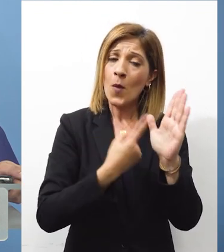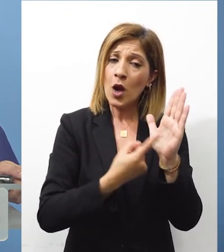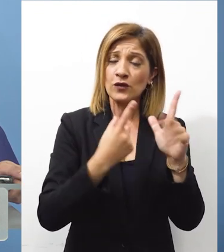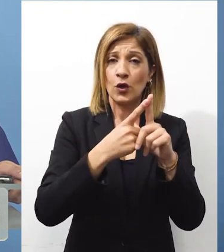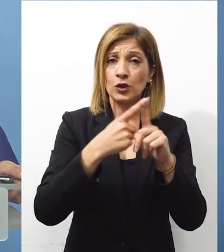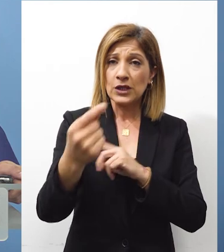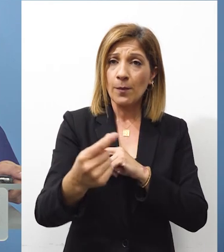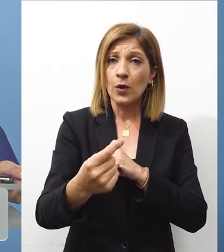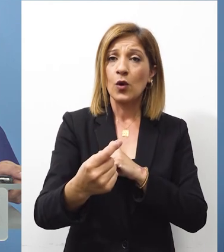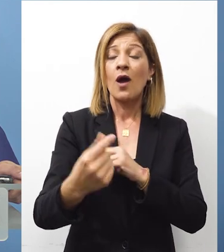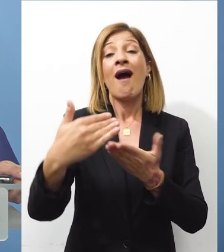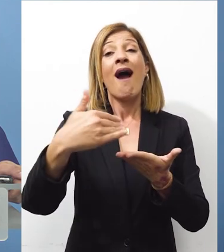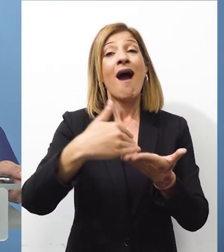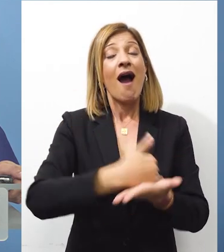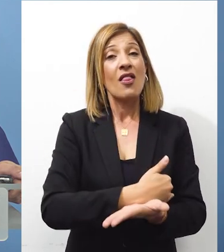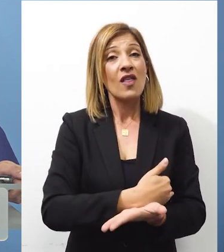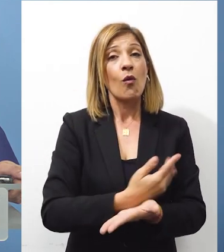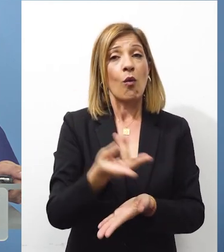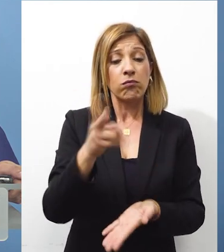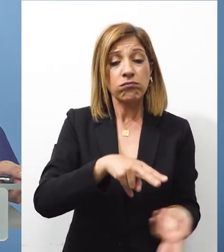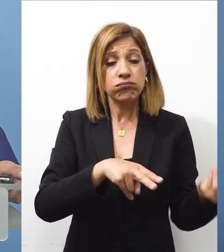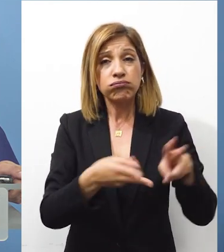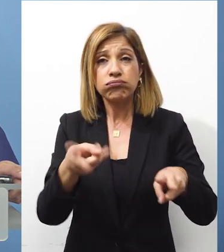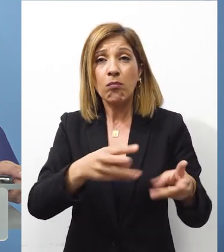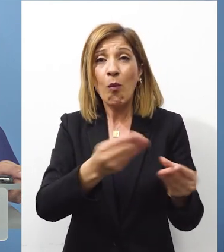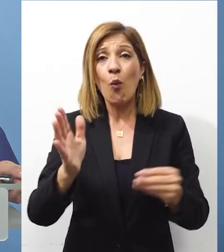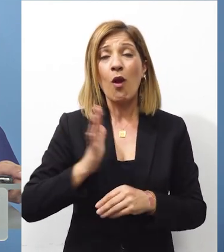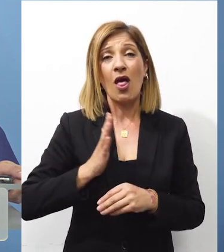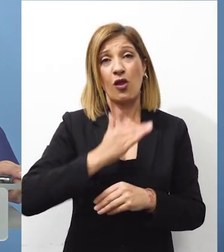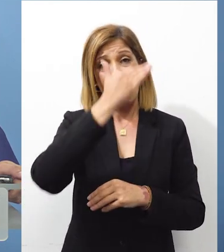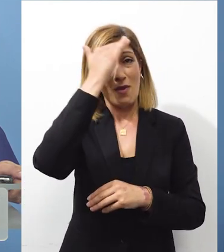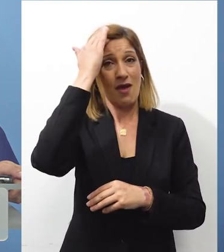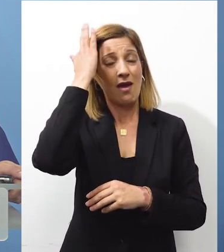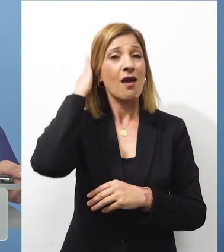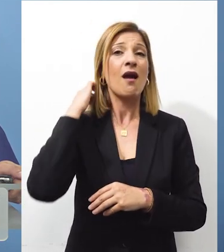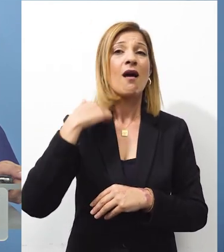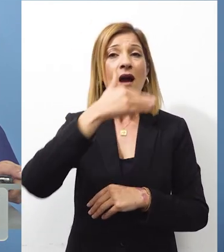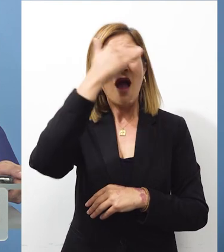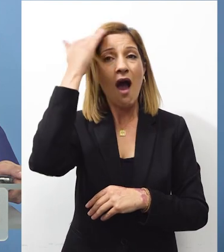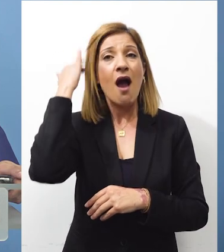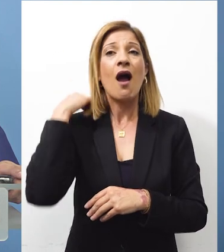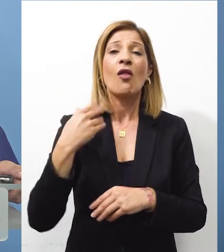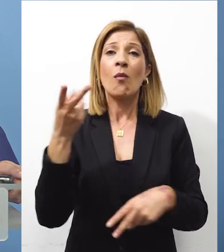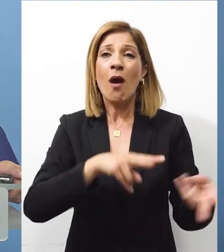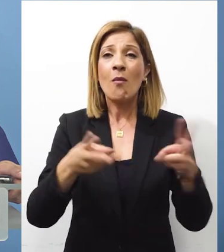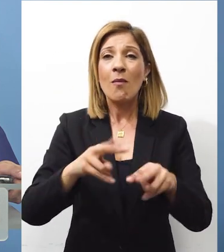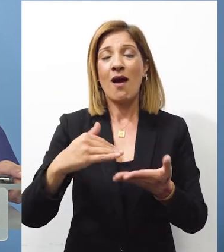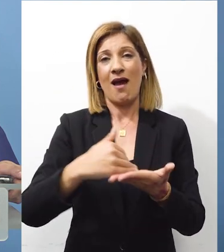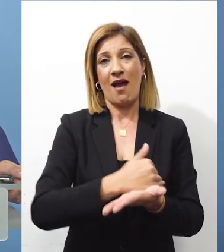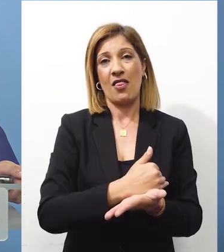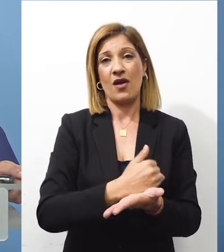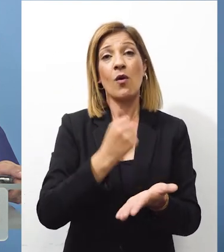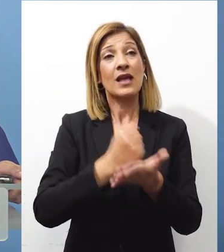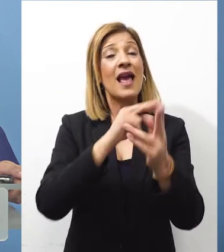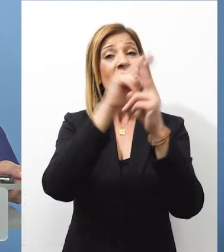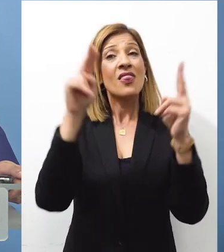ότι ο άδικος χαμός, το σκοτωμός αμάχων, είναι σε σύγκρουση με όλα τα ψηφίσματα του Συμβουλίου Ασφαλείας, αλλά